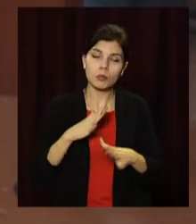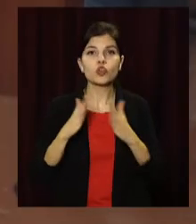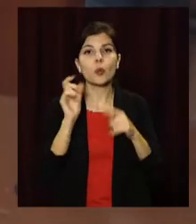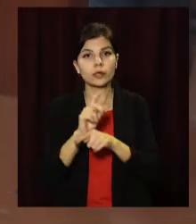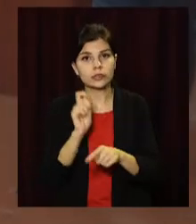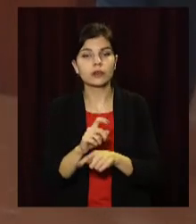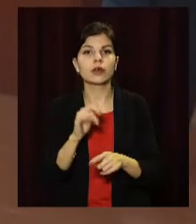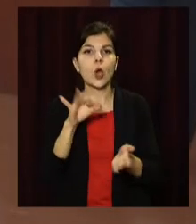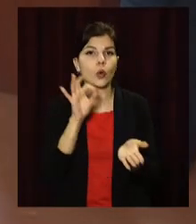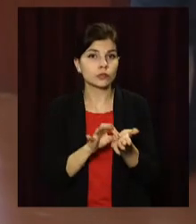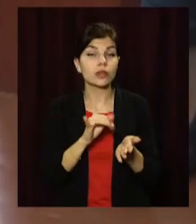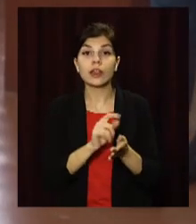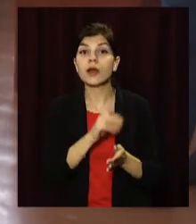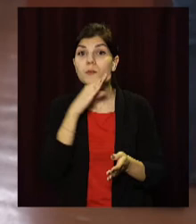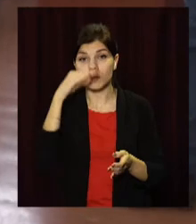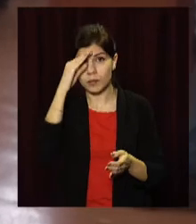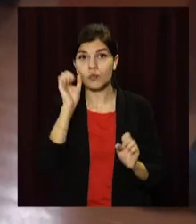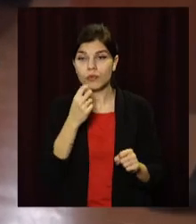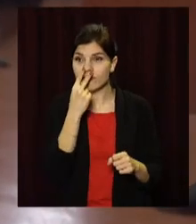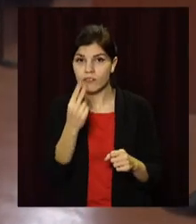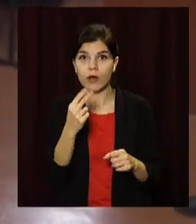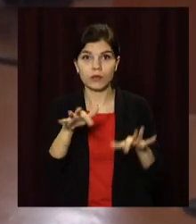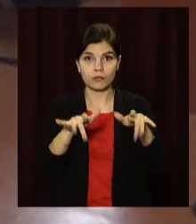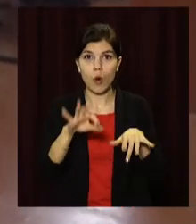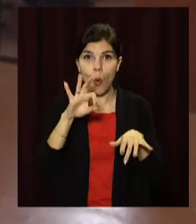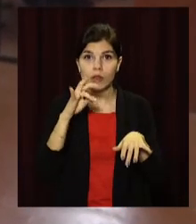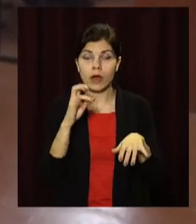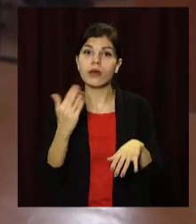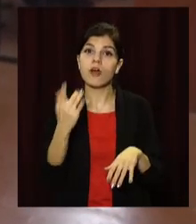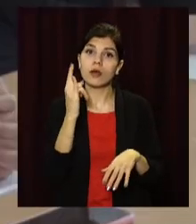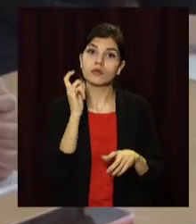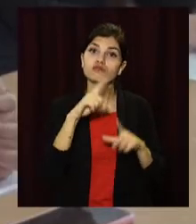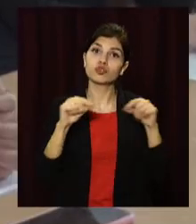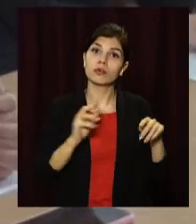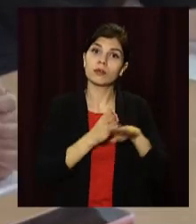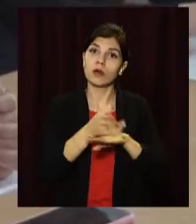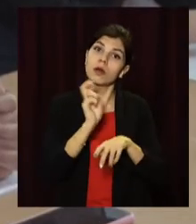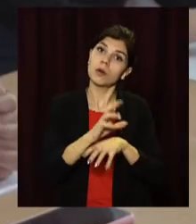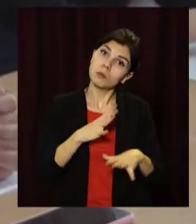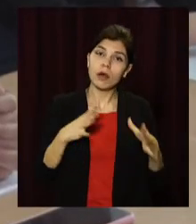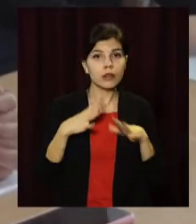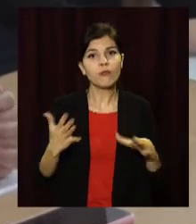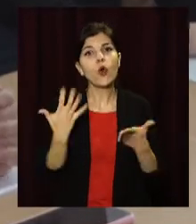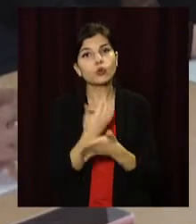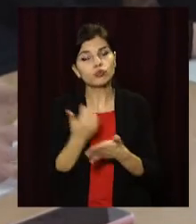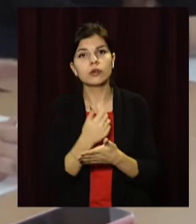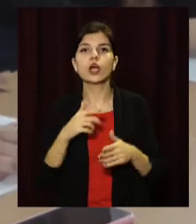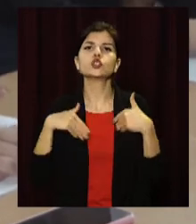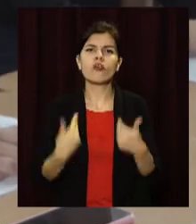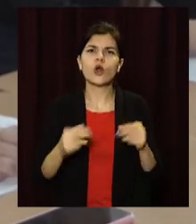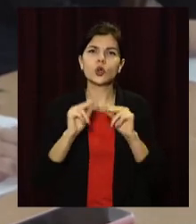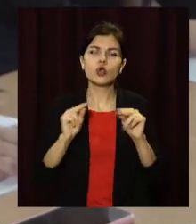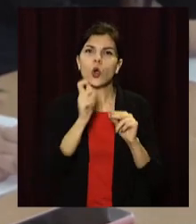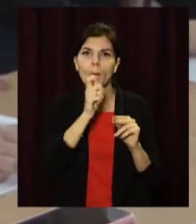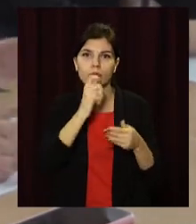Відтак батьки в режимі онлайн бачитимуть, чи була їхня дитина на уроках, її успішність та поради вчителів. А